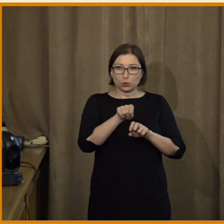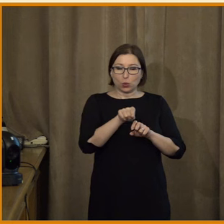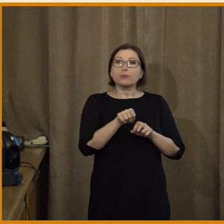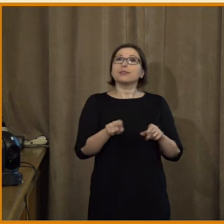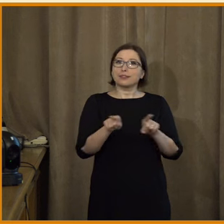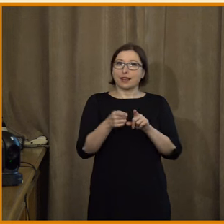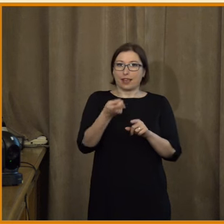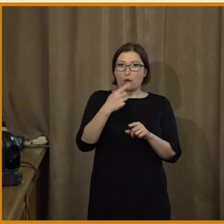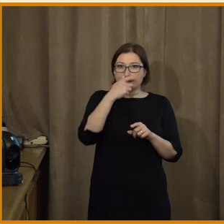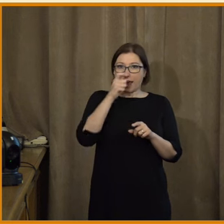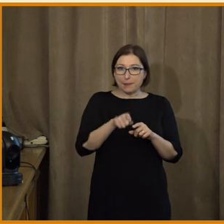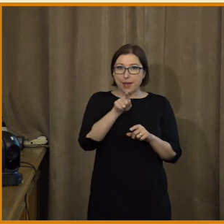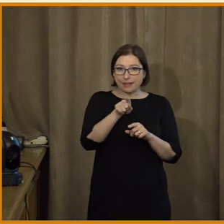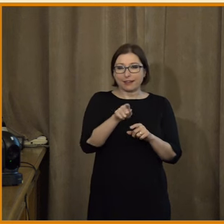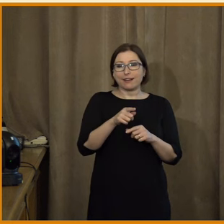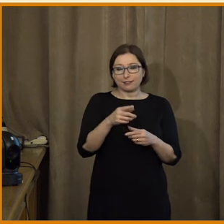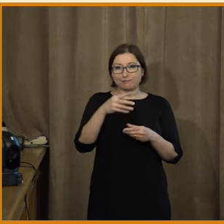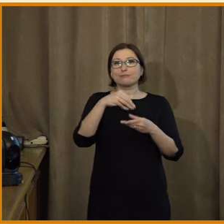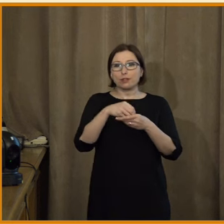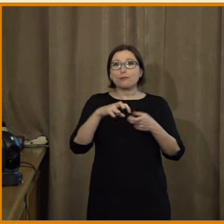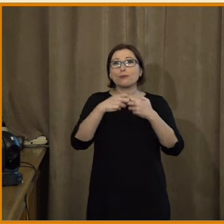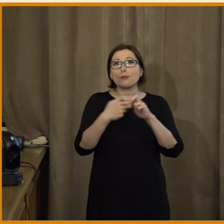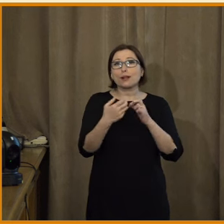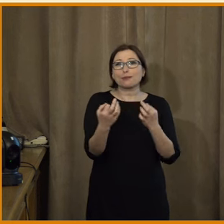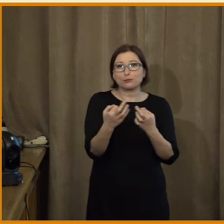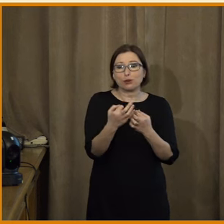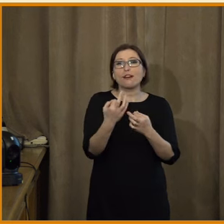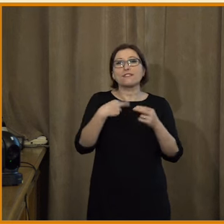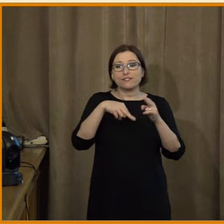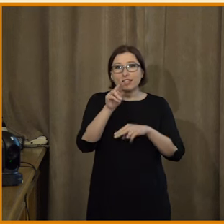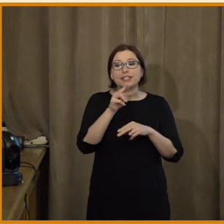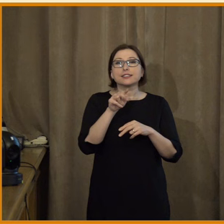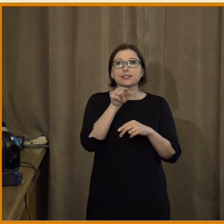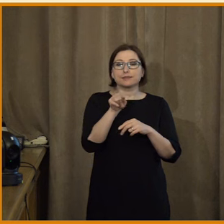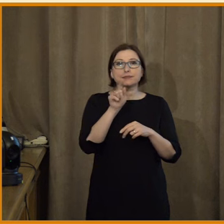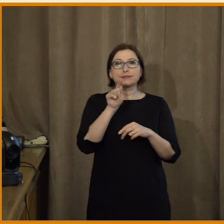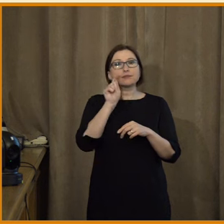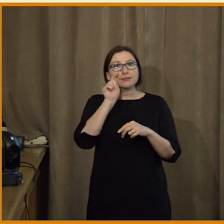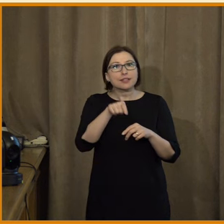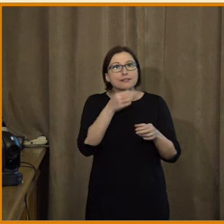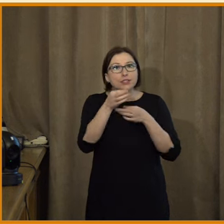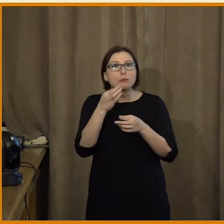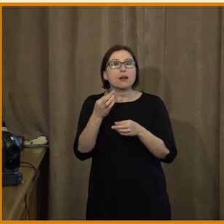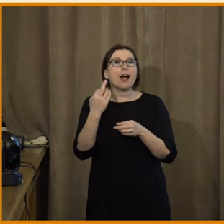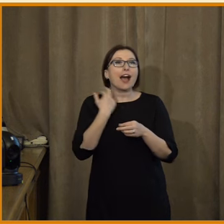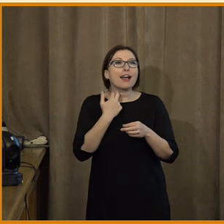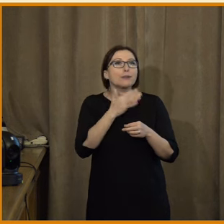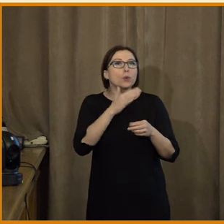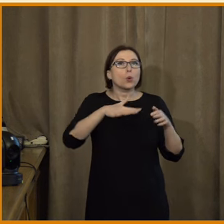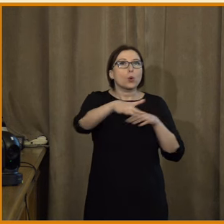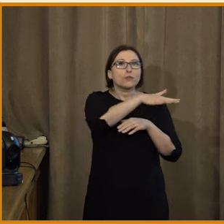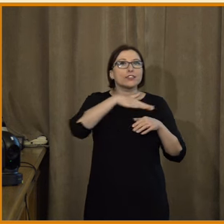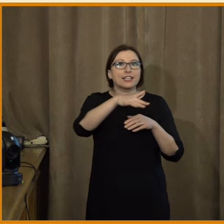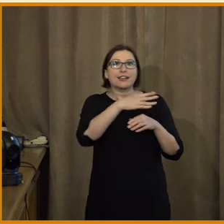Zase z amerického prostředí další problém toho výzkumu, jež většina toho výzkumu se teda zaměřuje na ten jakoby anglický mluvící online